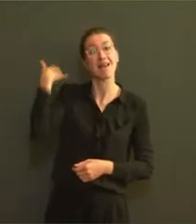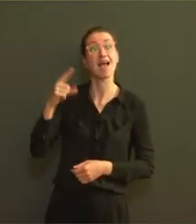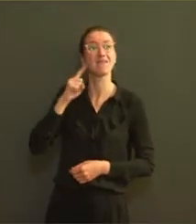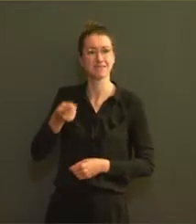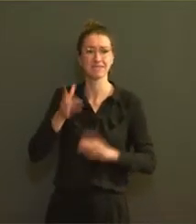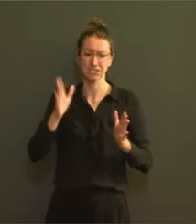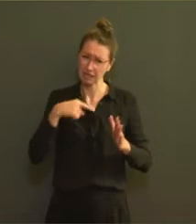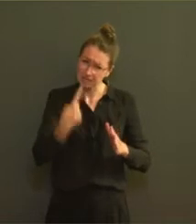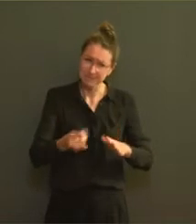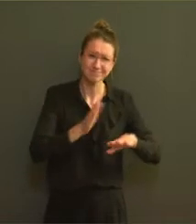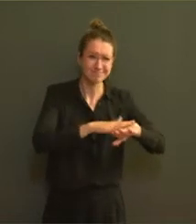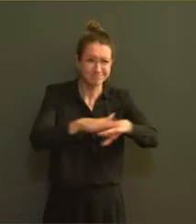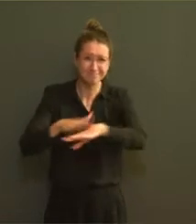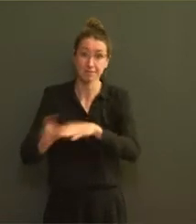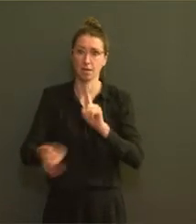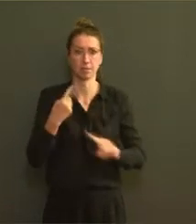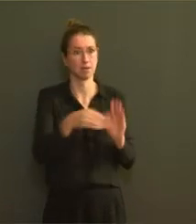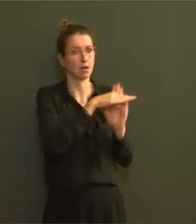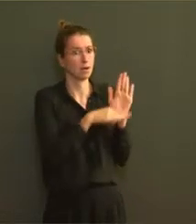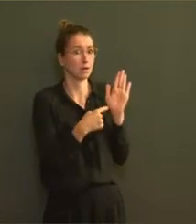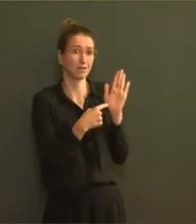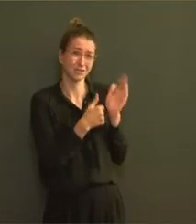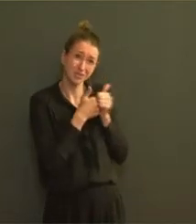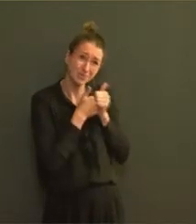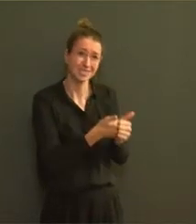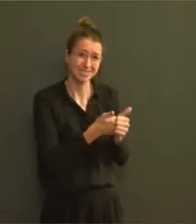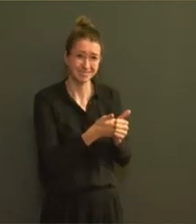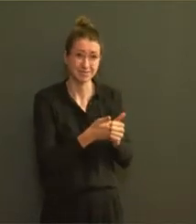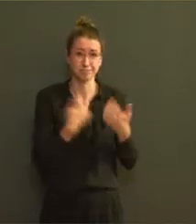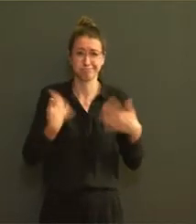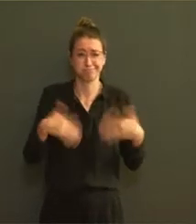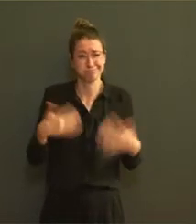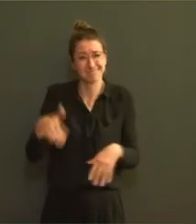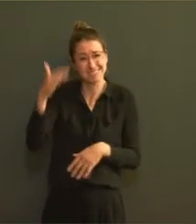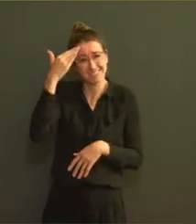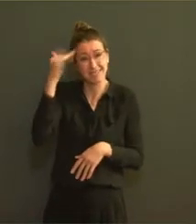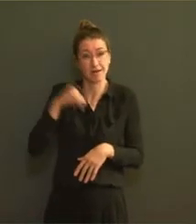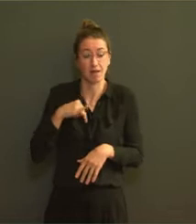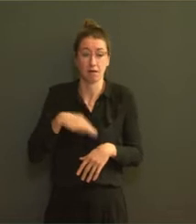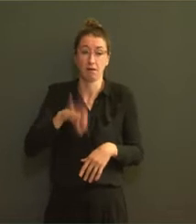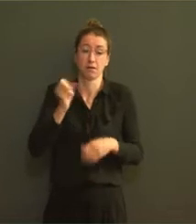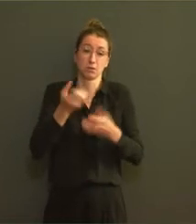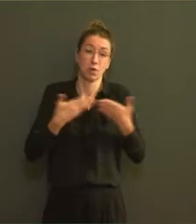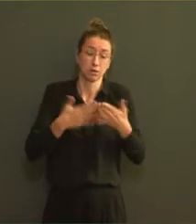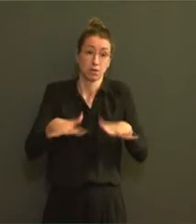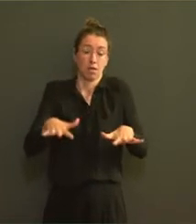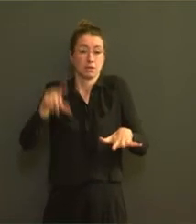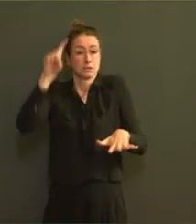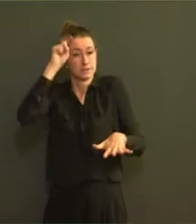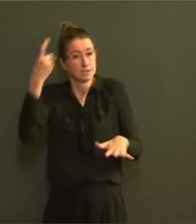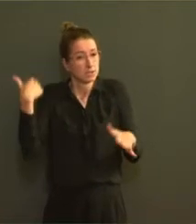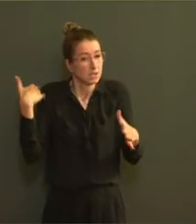à mettre en œuvre les règles d'or. On le sait tous, ce n'est pas toujours évident dans chaque situation. Nous comprenons que parfois,